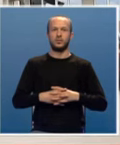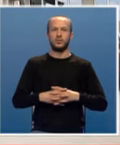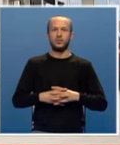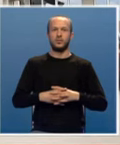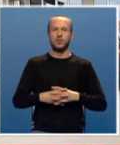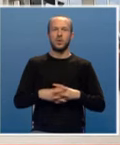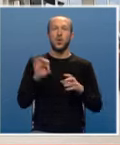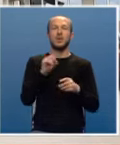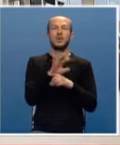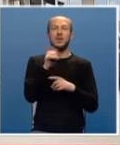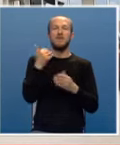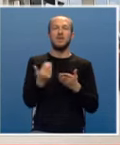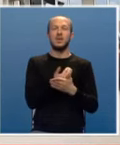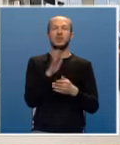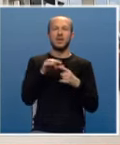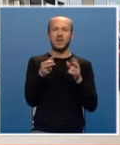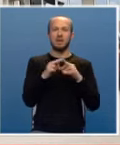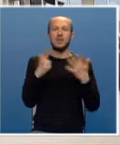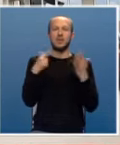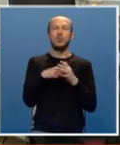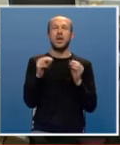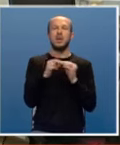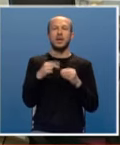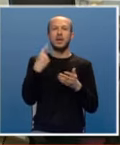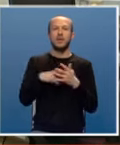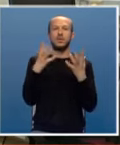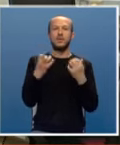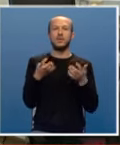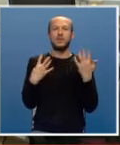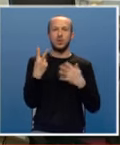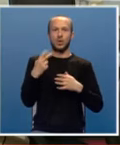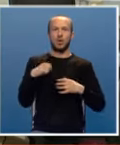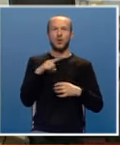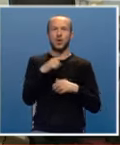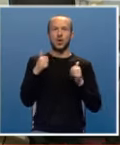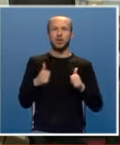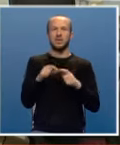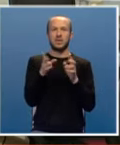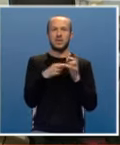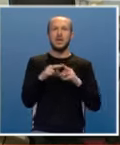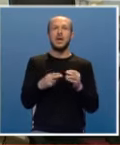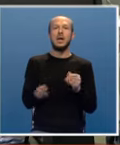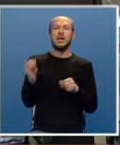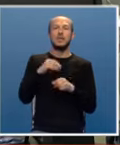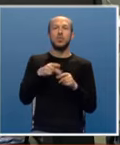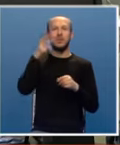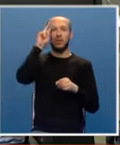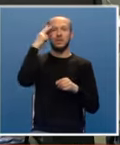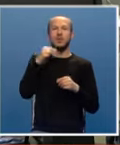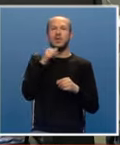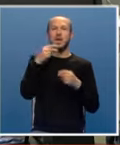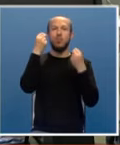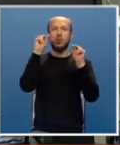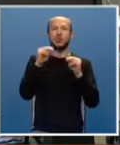Od emitovanja prve vijesti ove agencije 7. aprila 1992. godine do danas Srna je izrasla u prepoznatljivu i